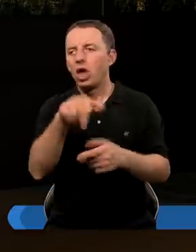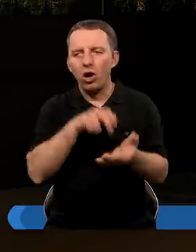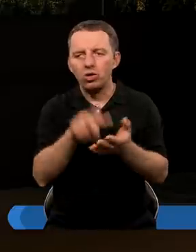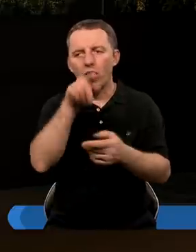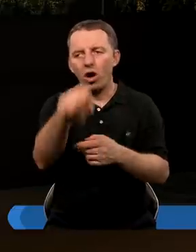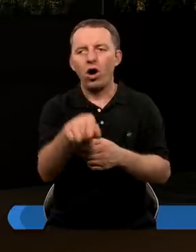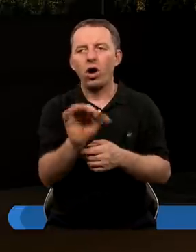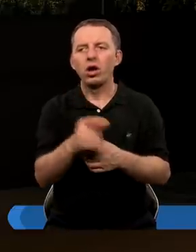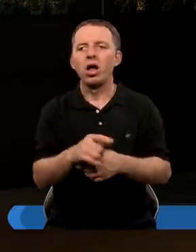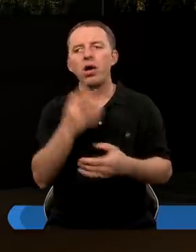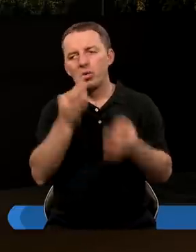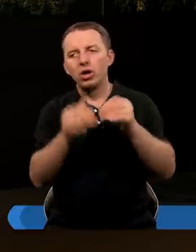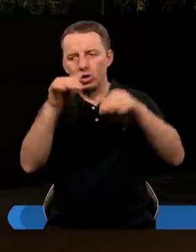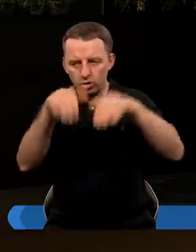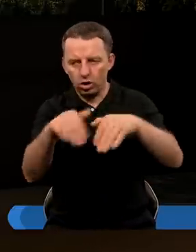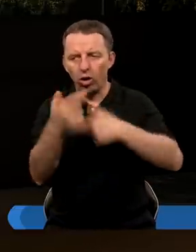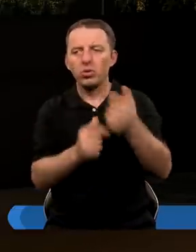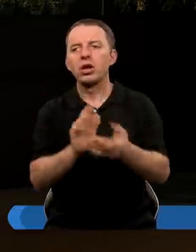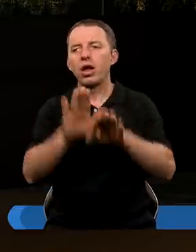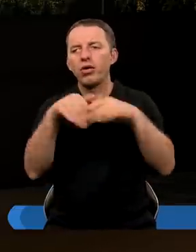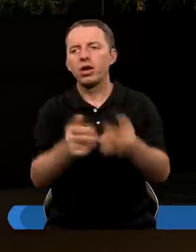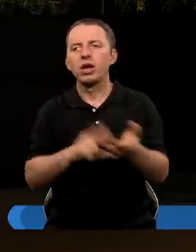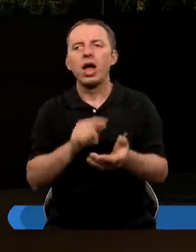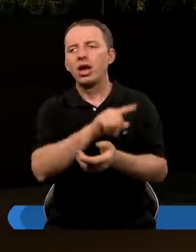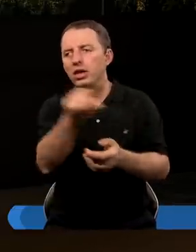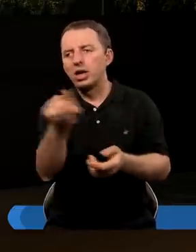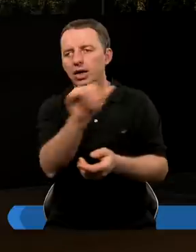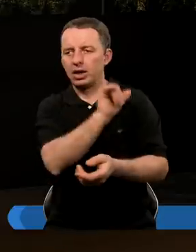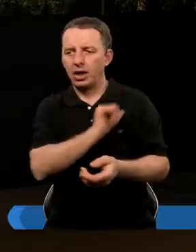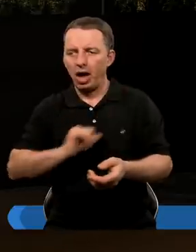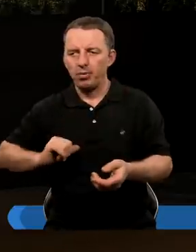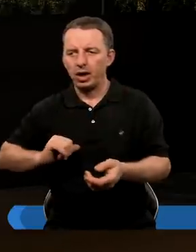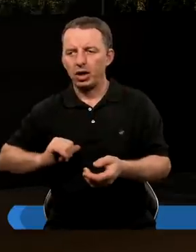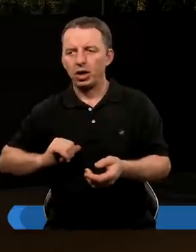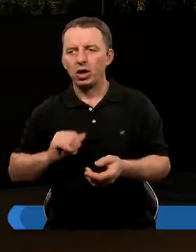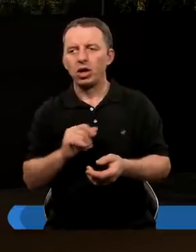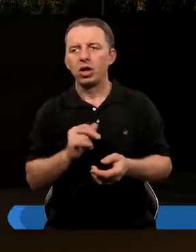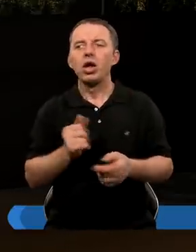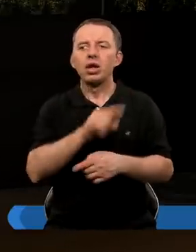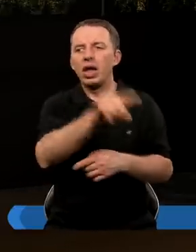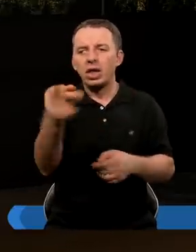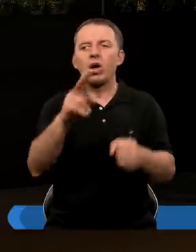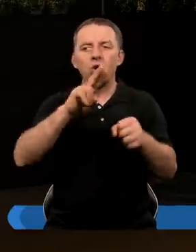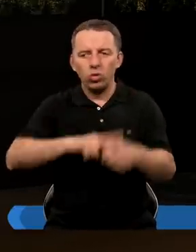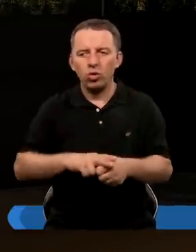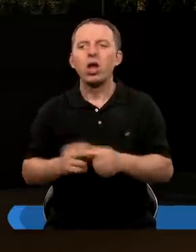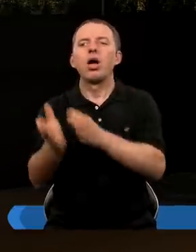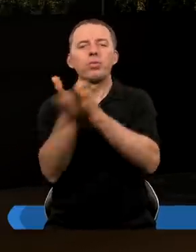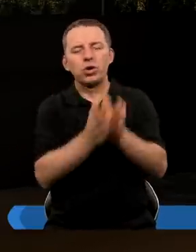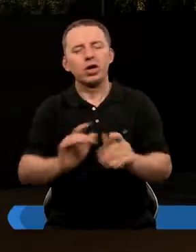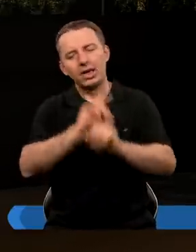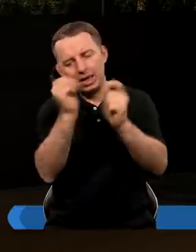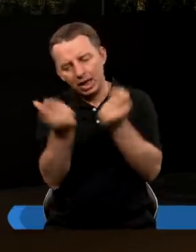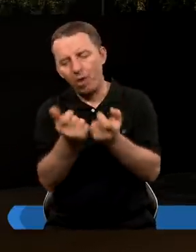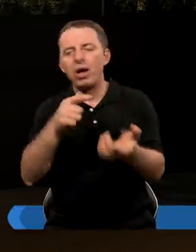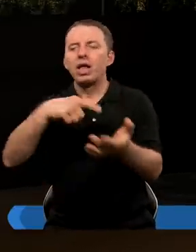to nie chodziło o to, bo on, podejrzewam, zrobił to ze względu na nich samych, znaczy na tych, którzy przygotowali